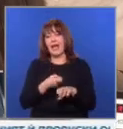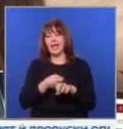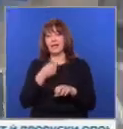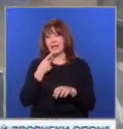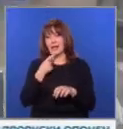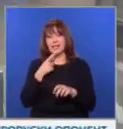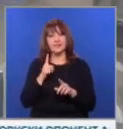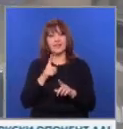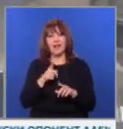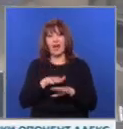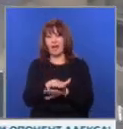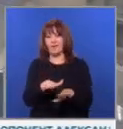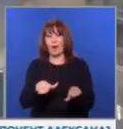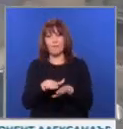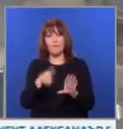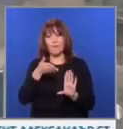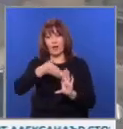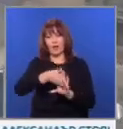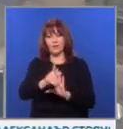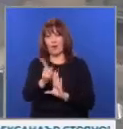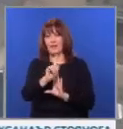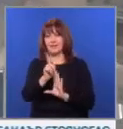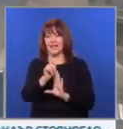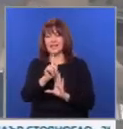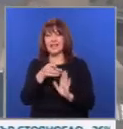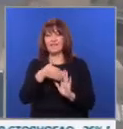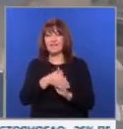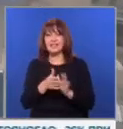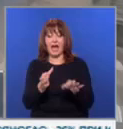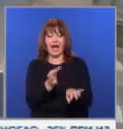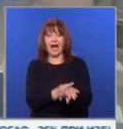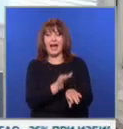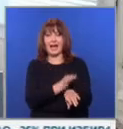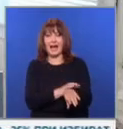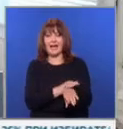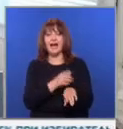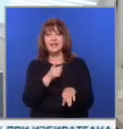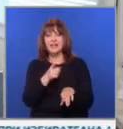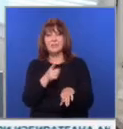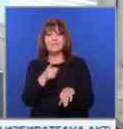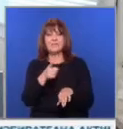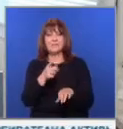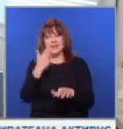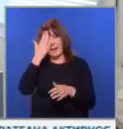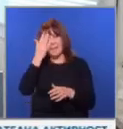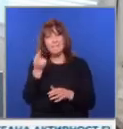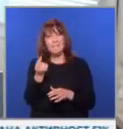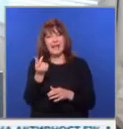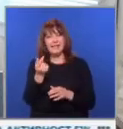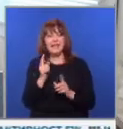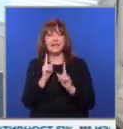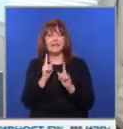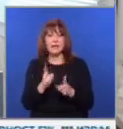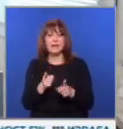рани, защото бактерията човекоядец обича топла и леко солена вода. По принцип може да се срещне и в морски